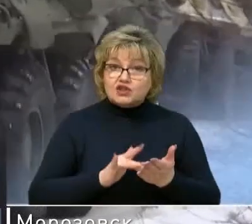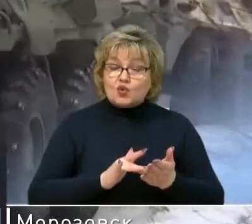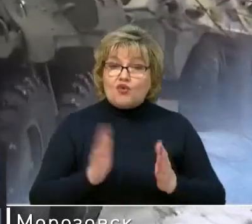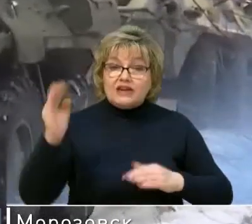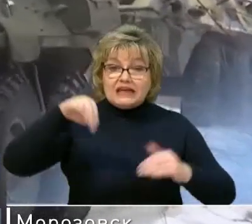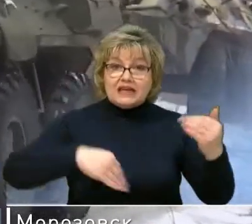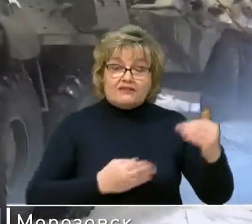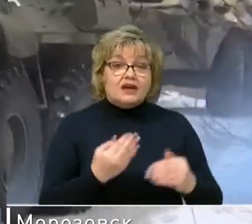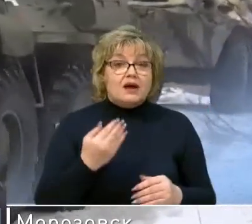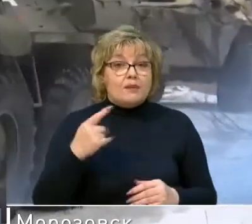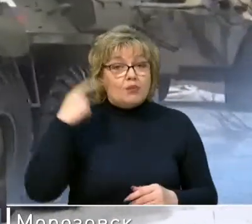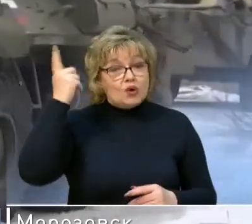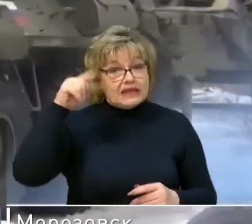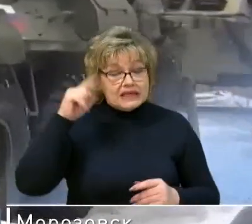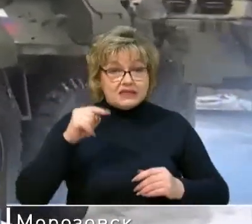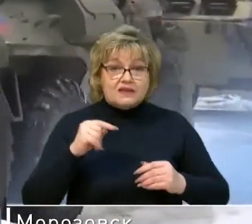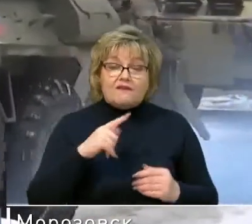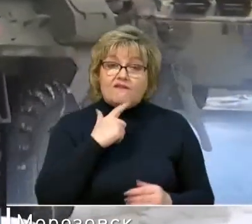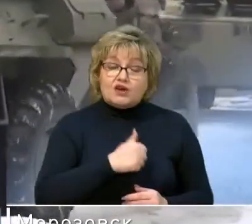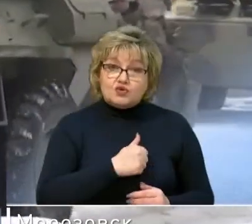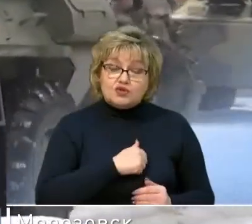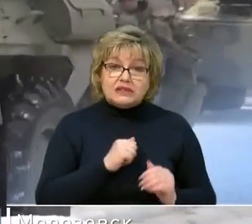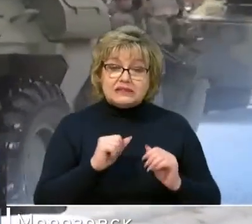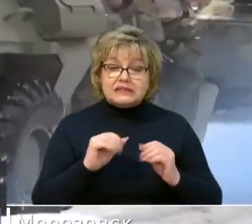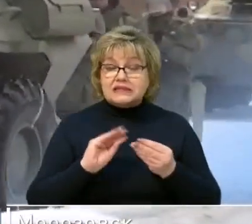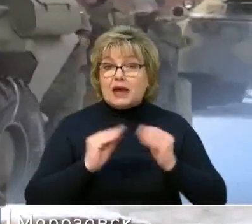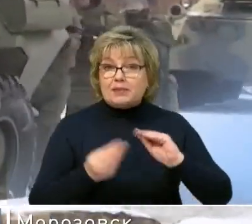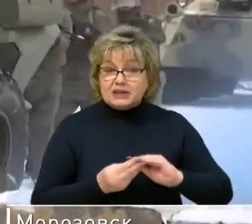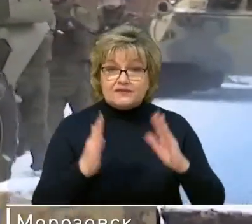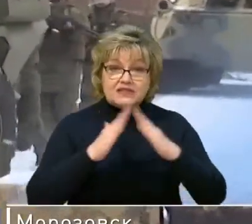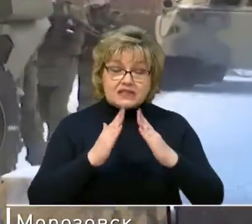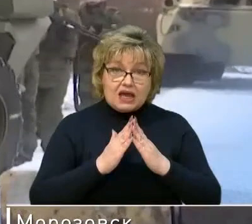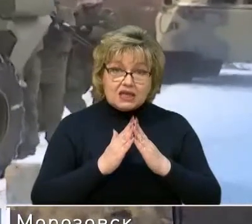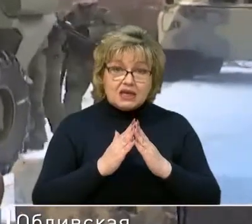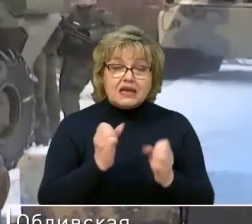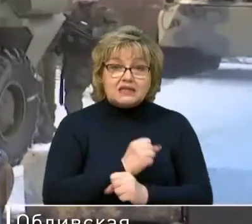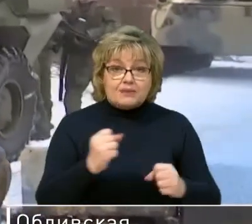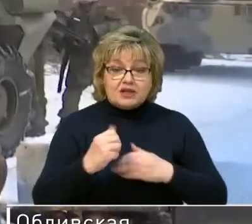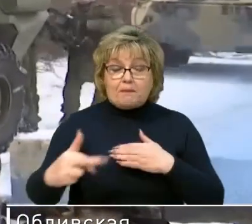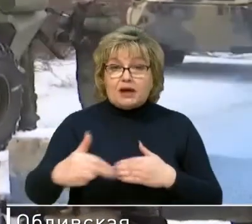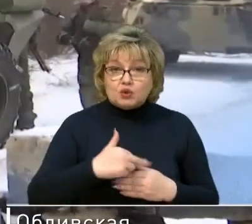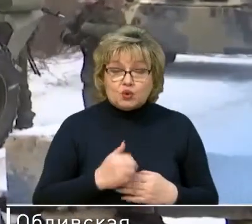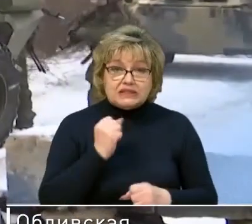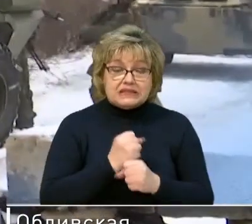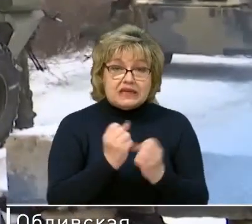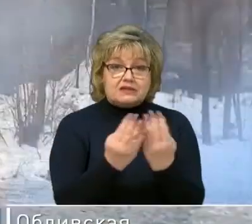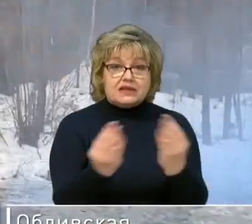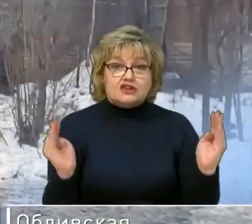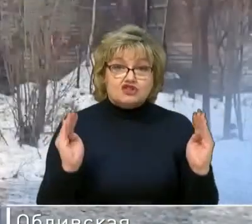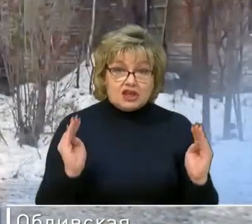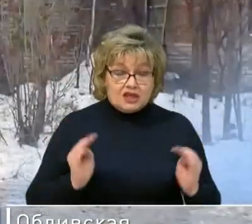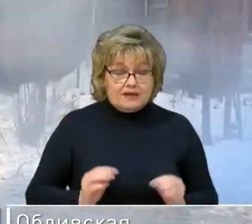рельефа. По легенде, вооруженный противник забаррикадировался в здании, заминировал подходы и установил заграждения.